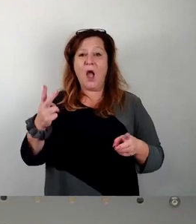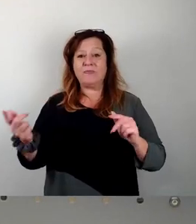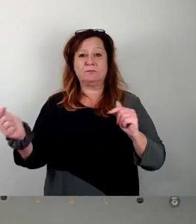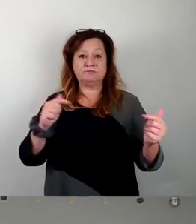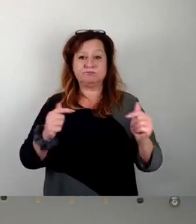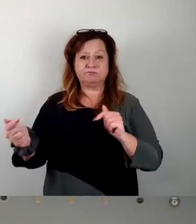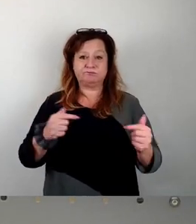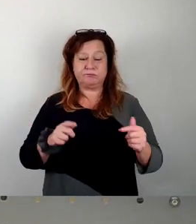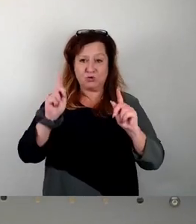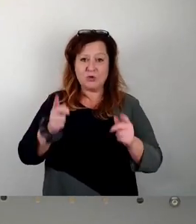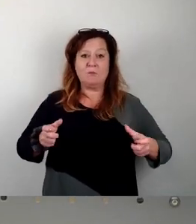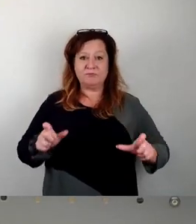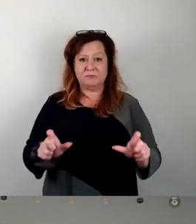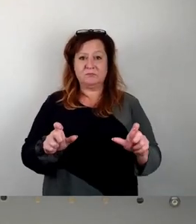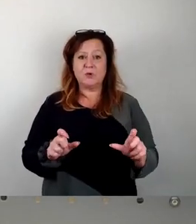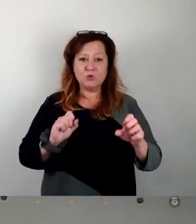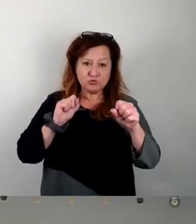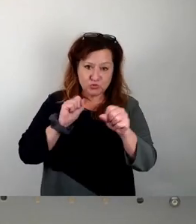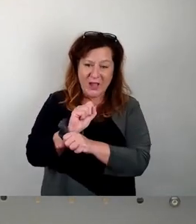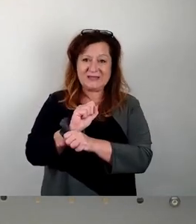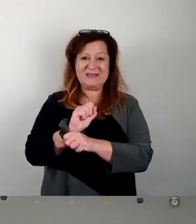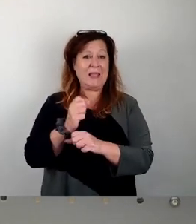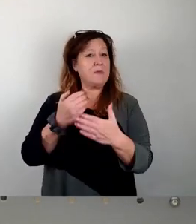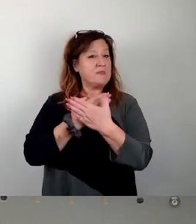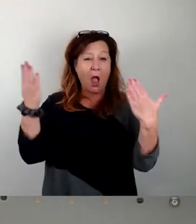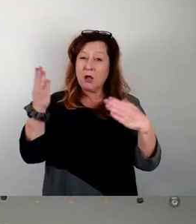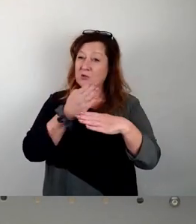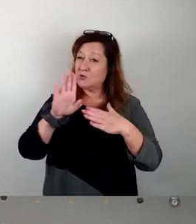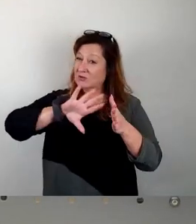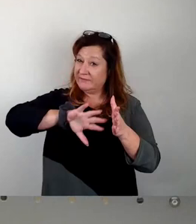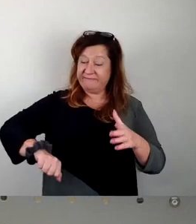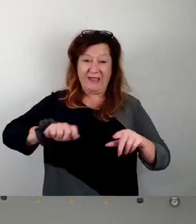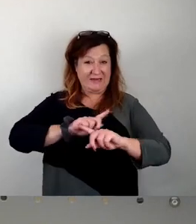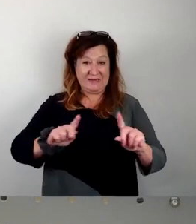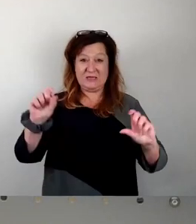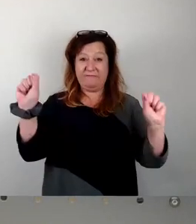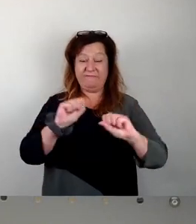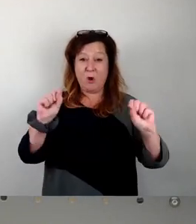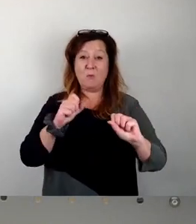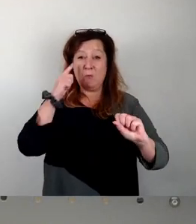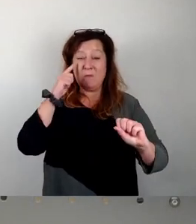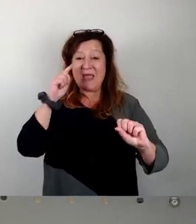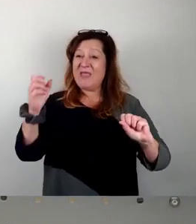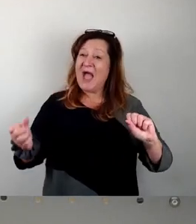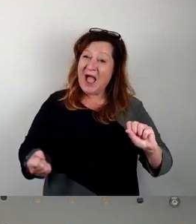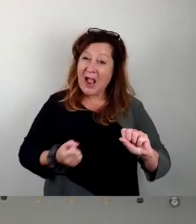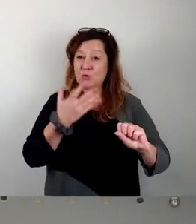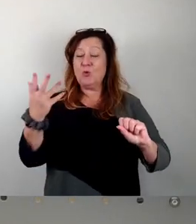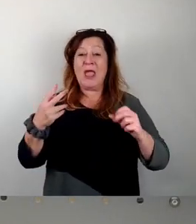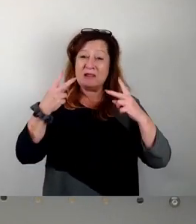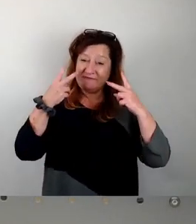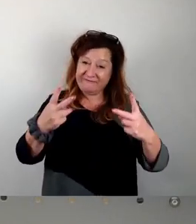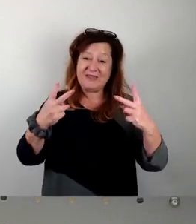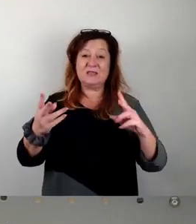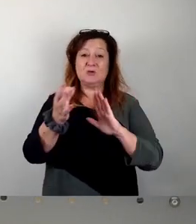werden sollte. Wir haben ihn dennoch nicht von der Tagesordnung genommen, weil er in Zeiten aktueller Relevanz einer sich vollkommen